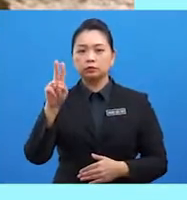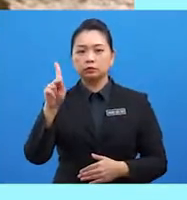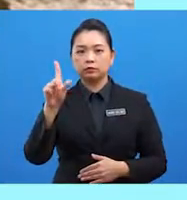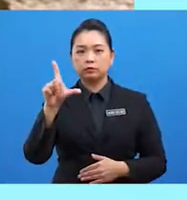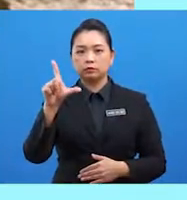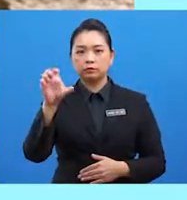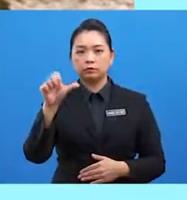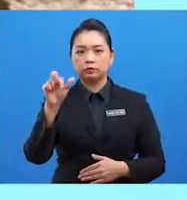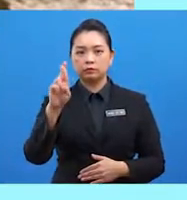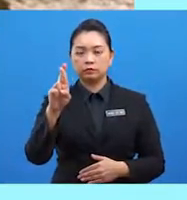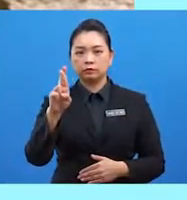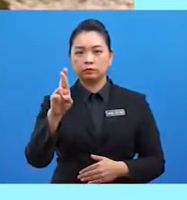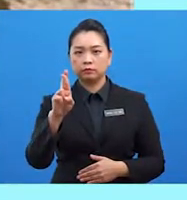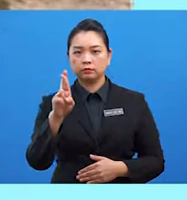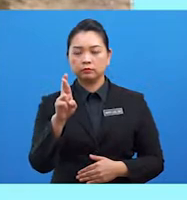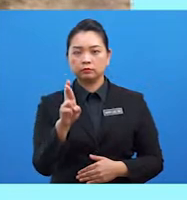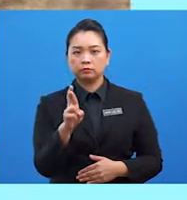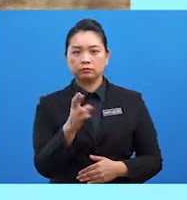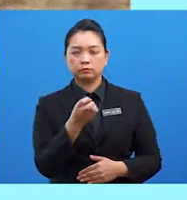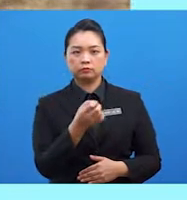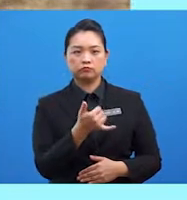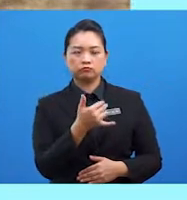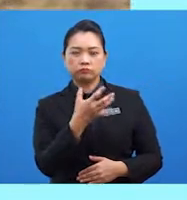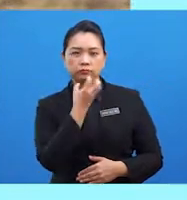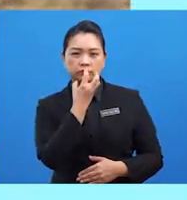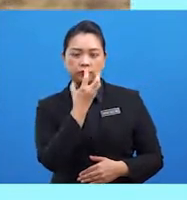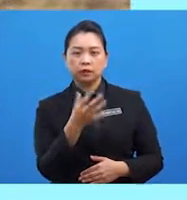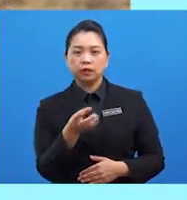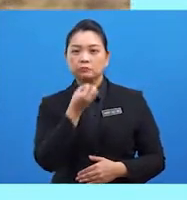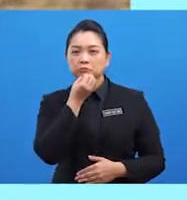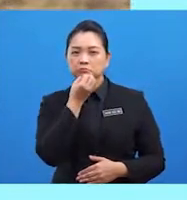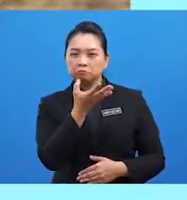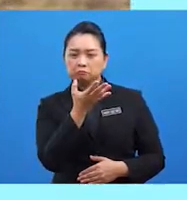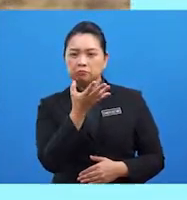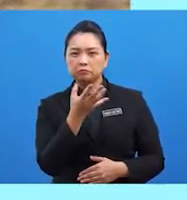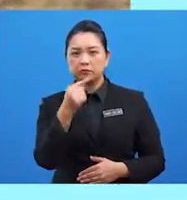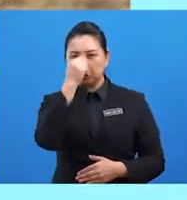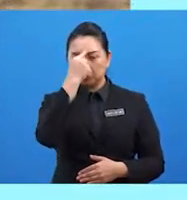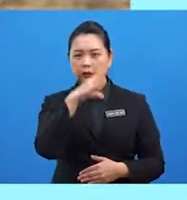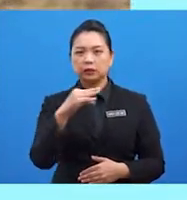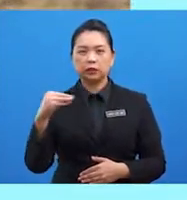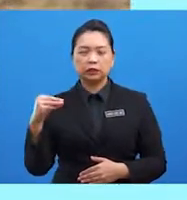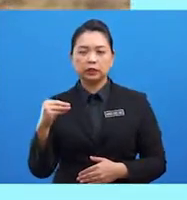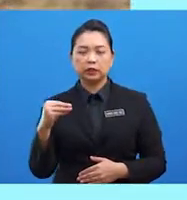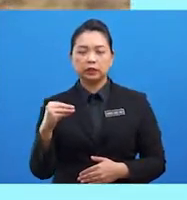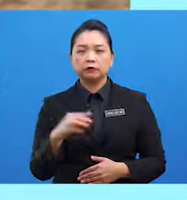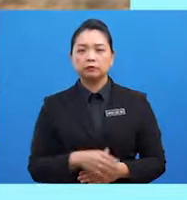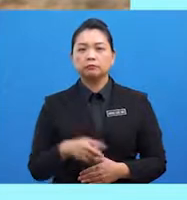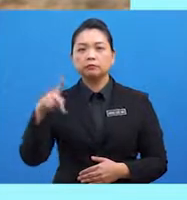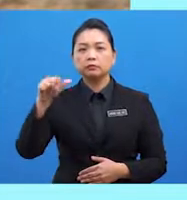NPT. Mengkritik India dan Pakistan kerana menjalankan ujian nuklear pada tahun